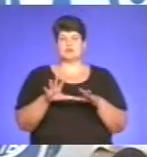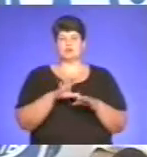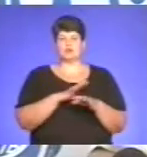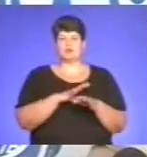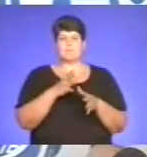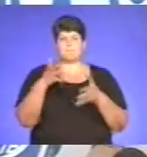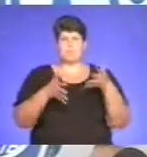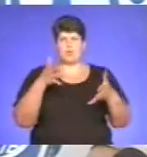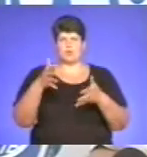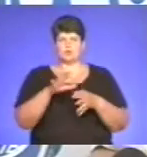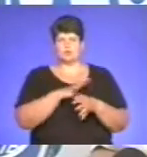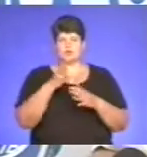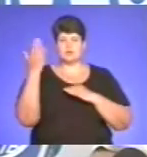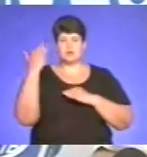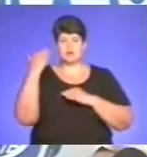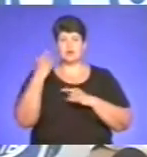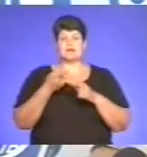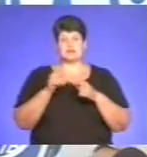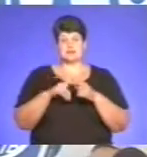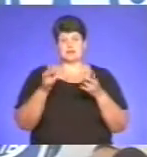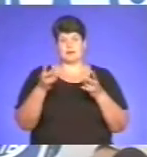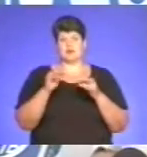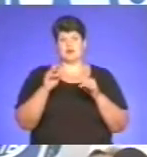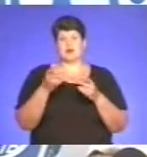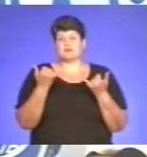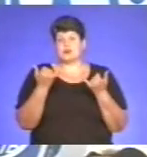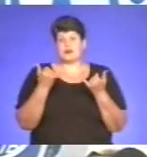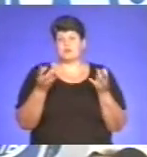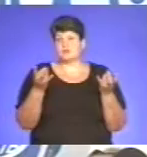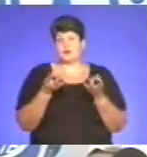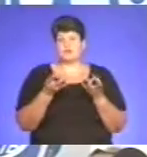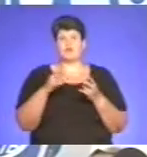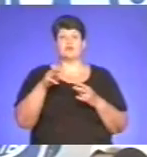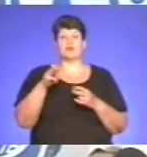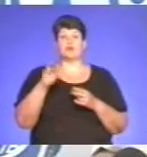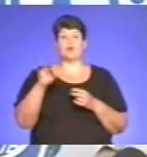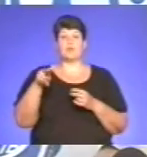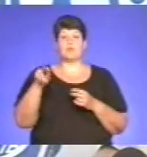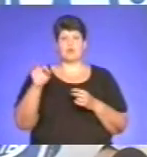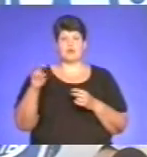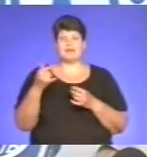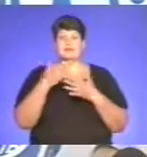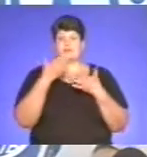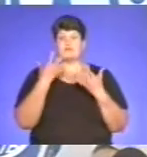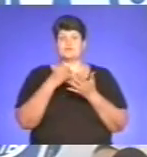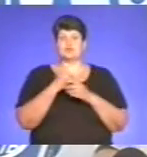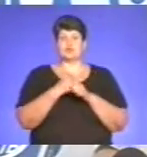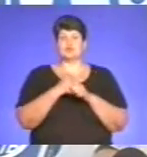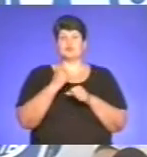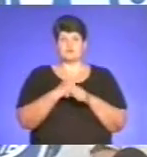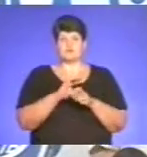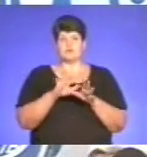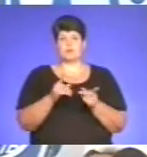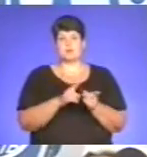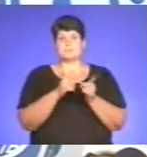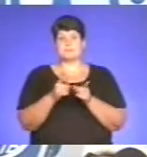були болота, потихеньку це провели на лавістан. Зараз вже потреба така в тополі немає, вона свою роботу зробила, і можна вже переходити на